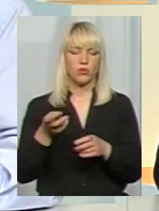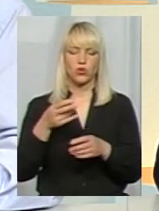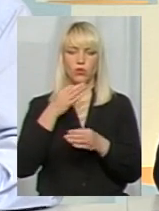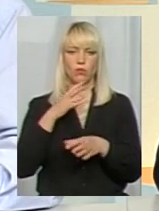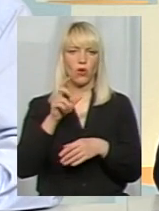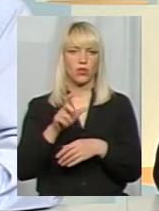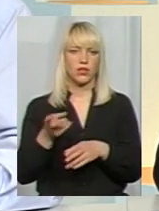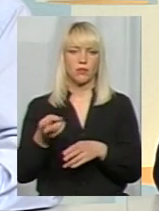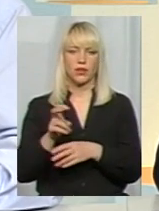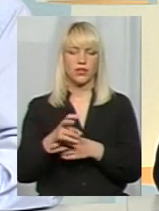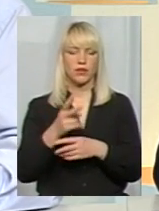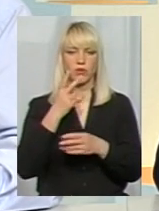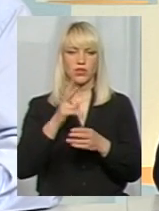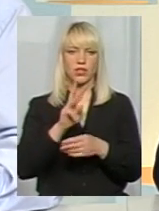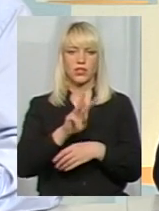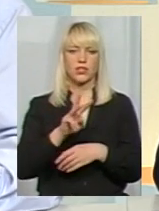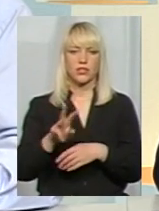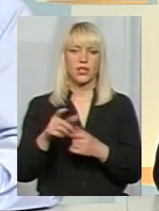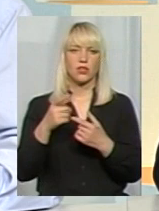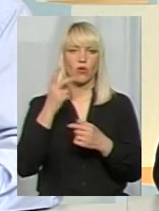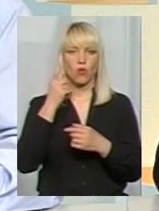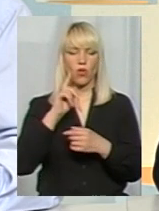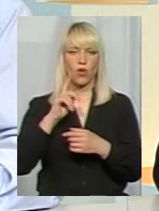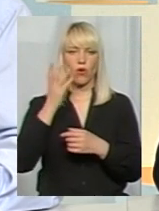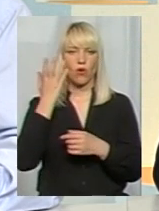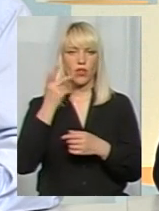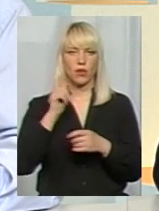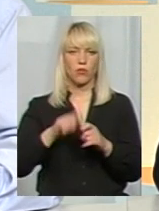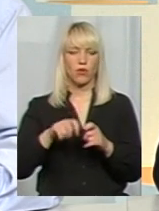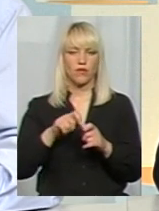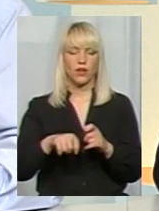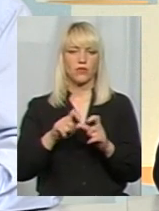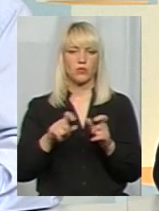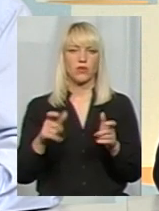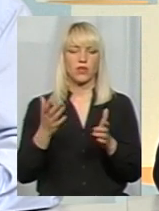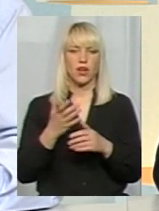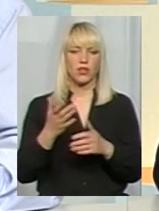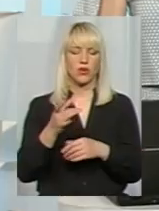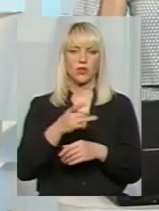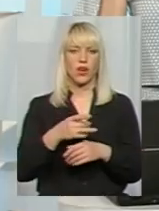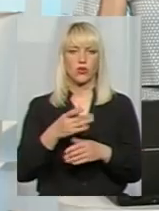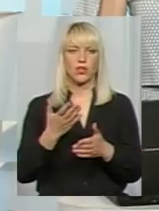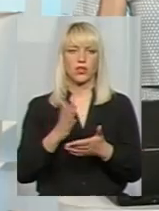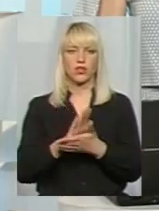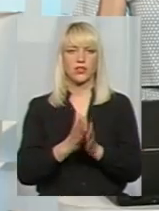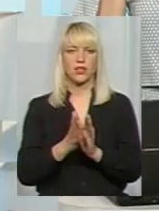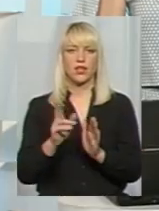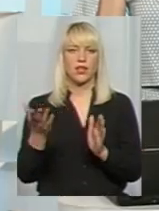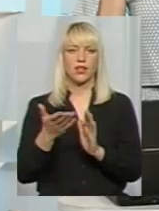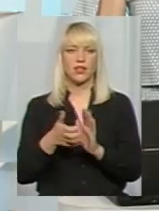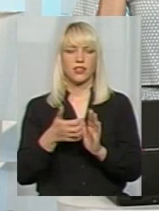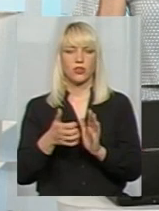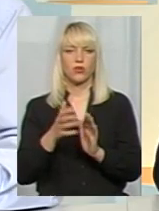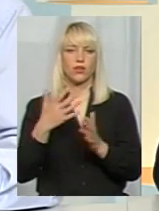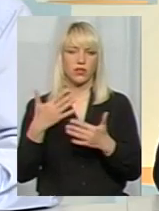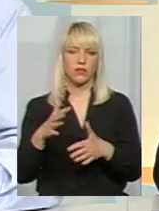відкрити, подивитися, коли перевірявся об'єкт, який перевірявся об'єкт, в якому районі, який його стан і які там недоліки. І вже